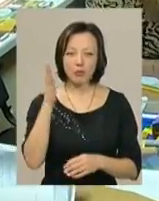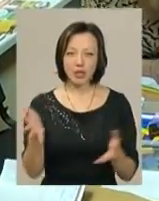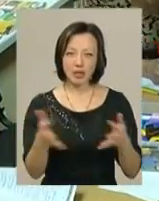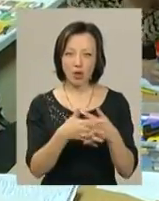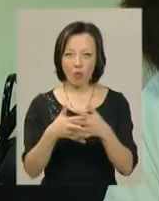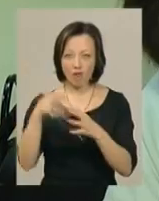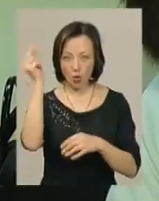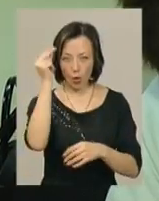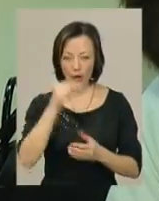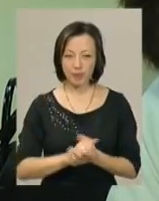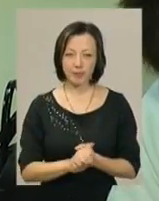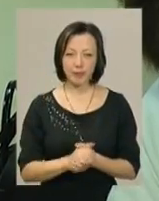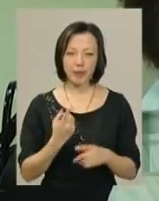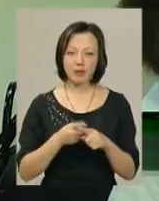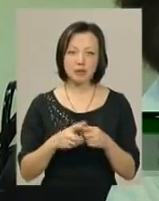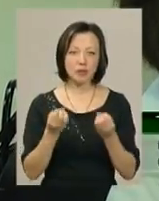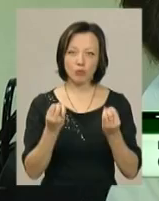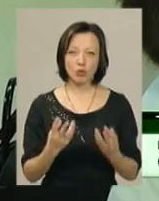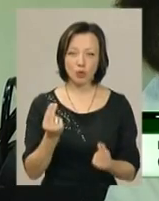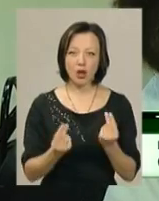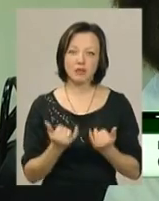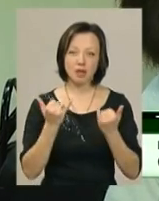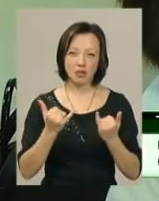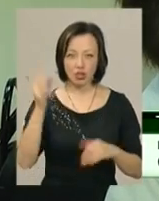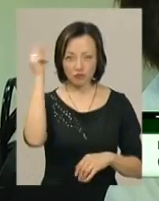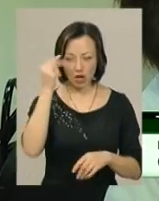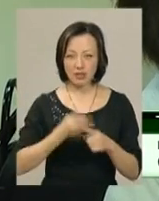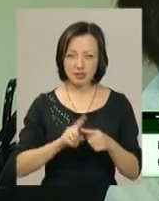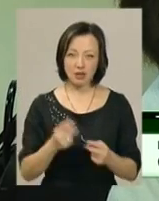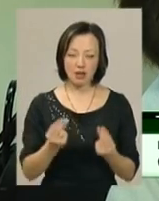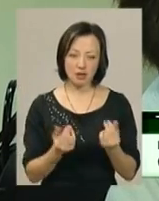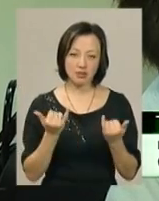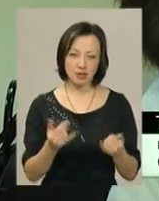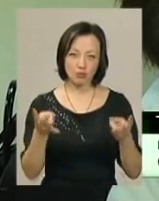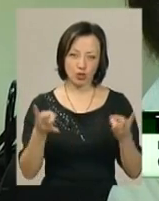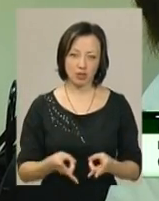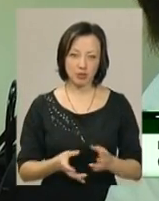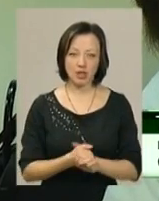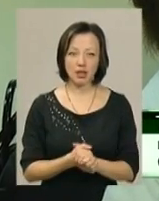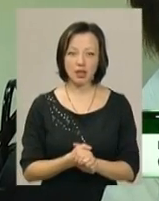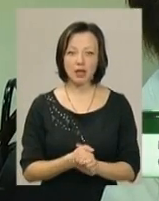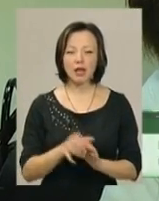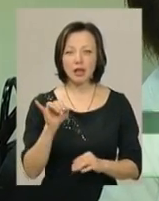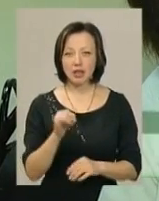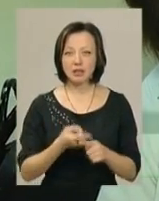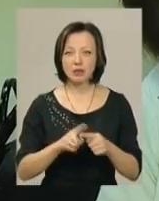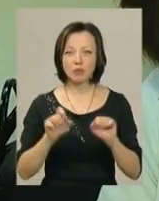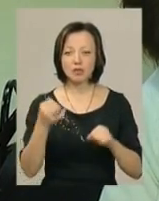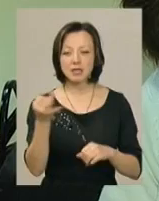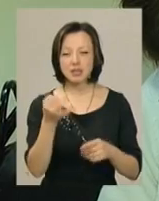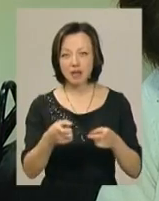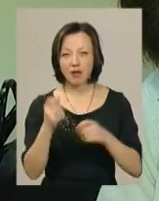інтегровані уроки. Це не просто гра. Гра заради навчання, це та гра, яка зараз їм потрібна. І якраз ця гра може